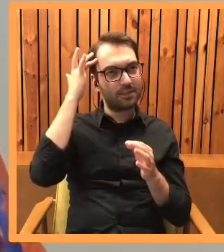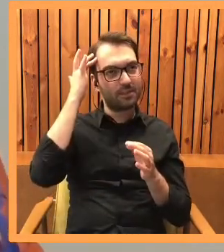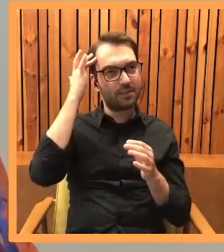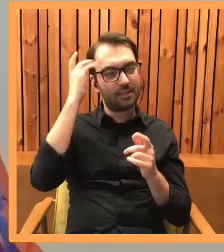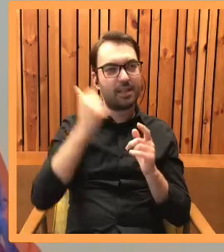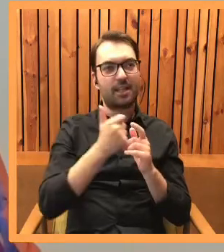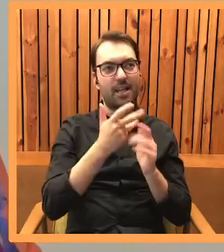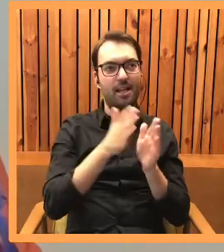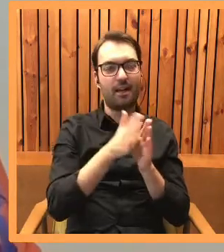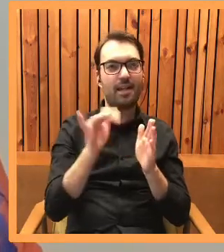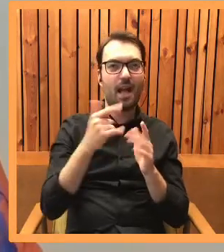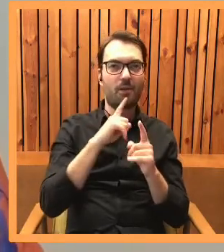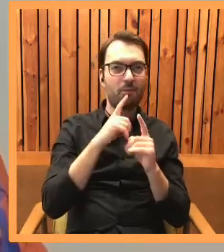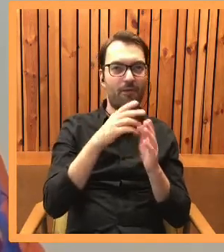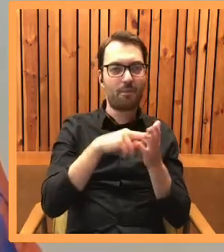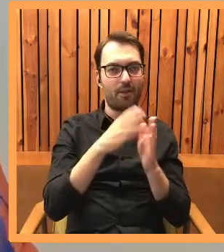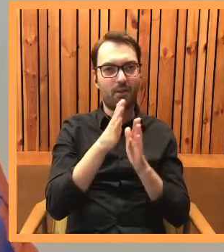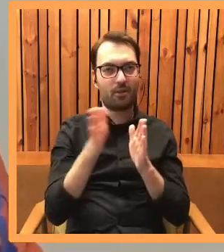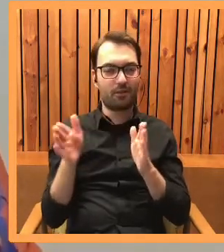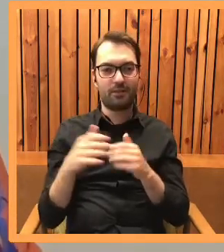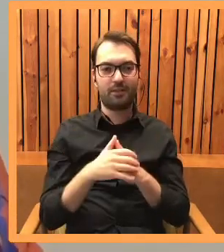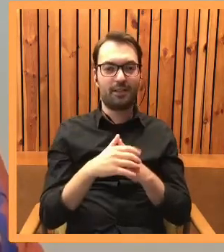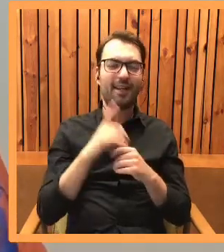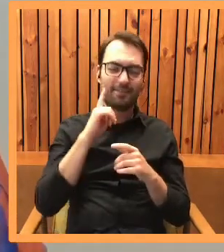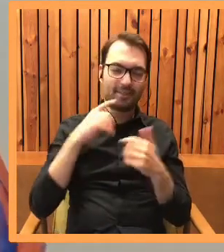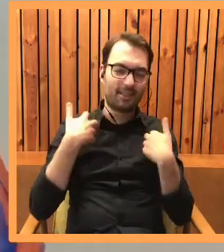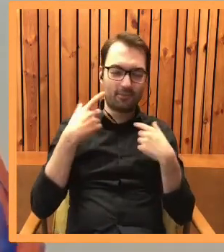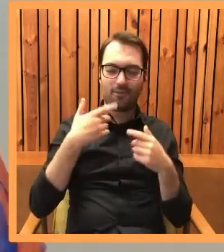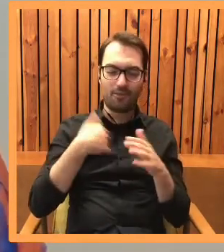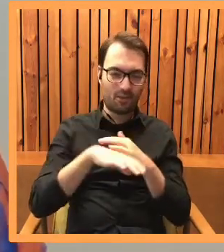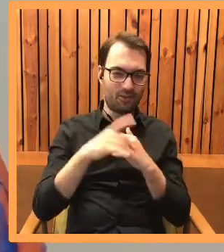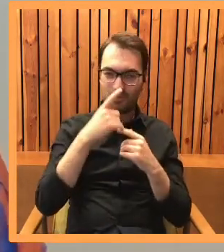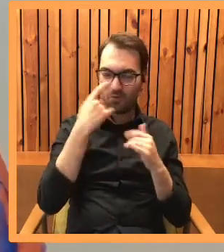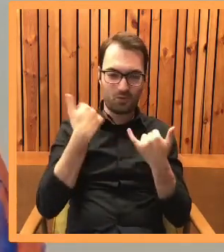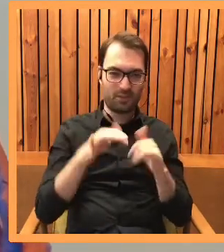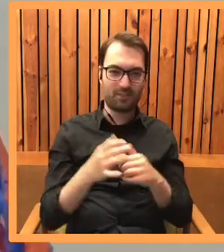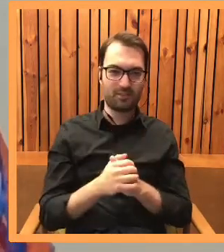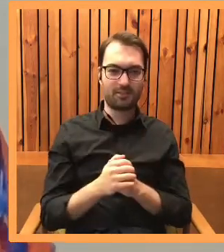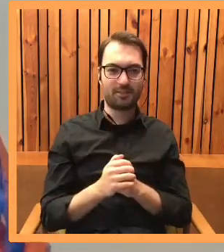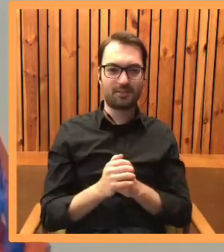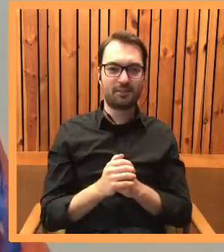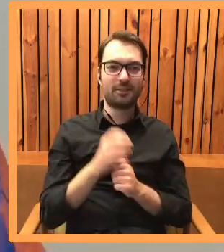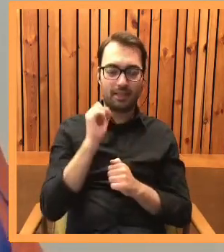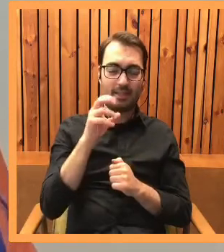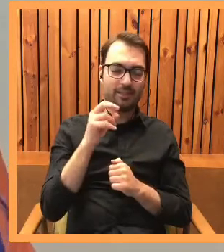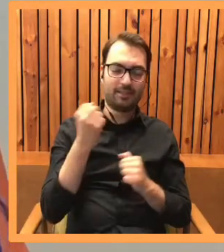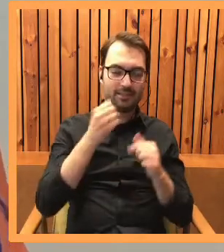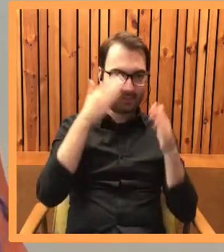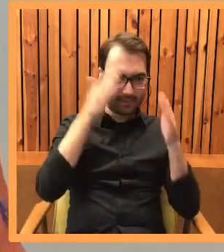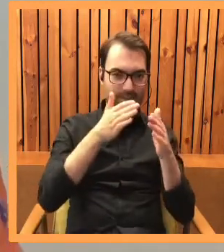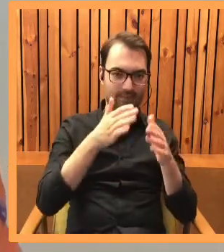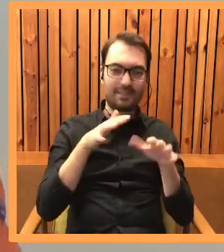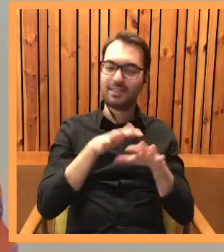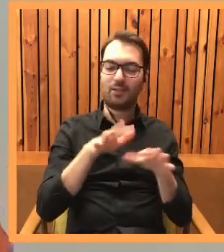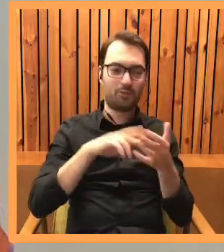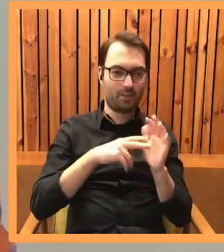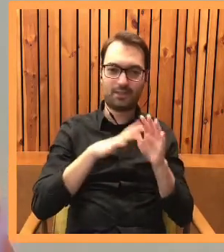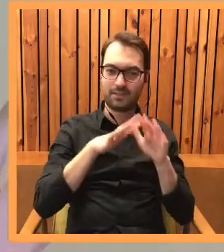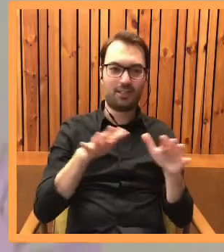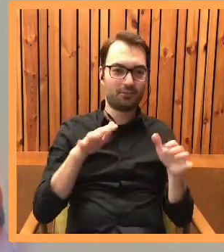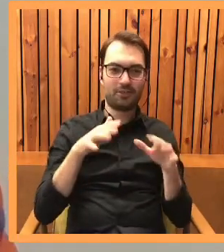kilka scenariuszy, jak to pójdzie. Przeważnie idzie jeszcze inaczej. Ale tak, tak, ja za to to planuję,